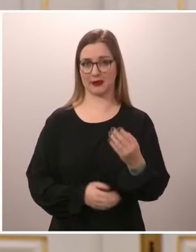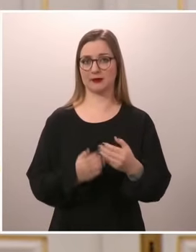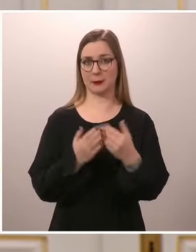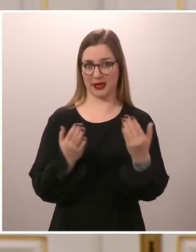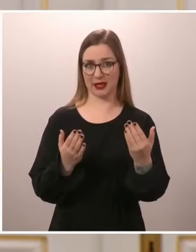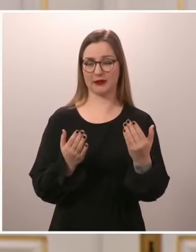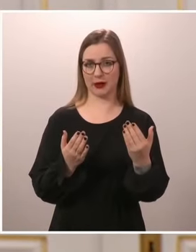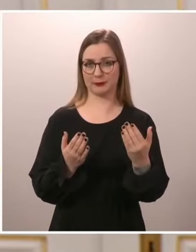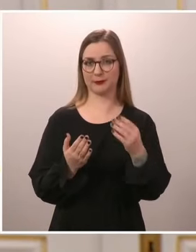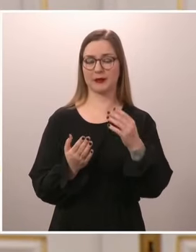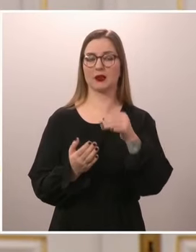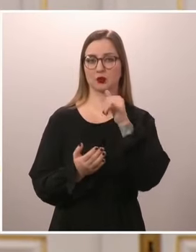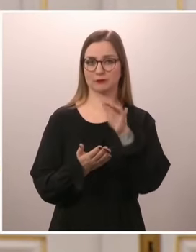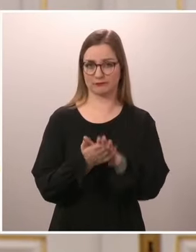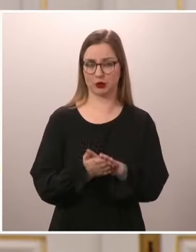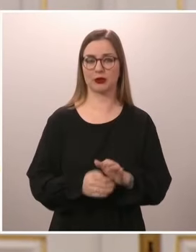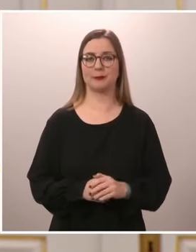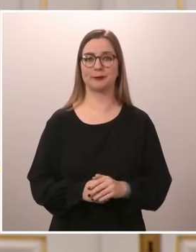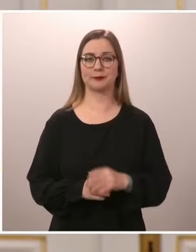4. tässä